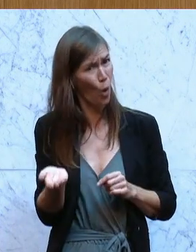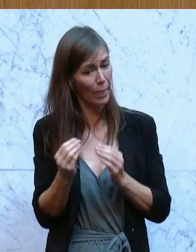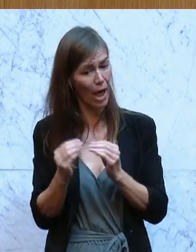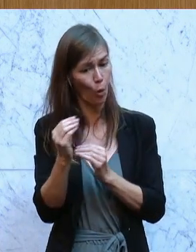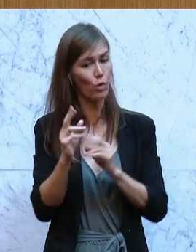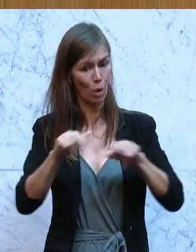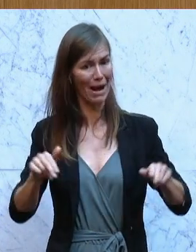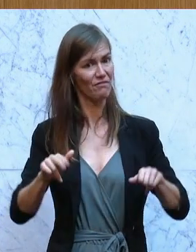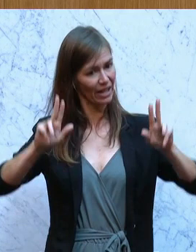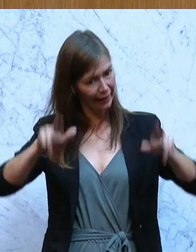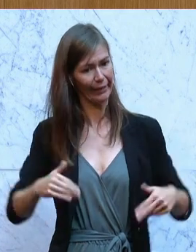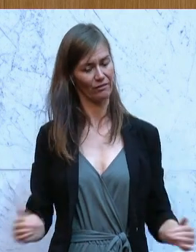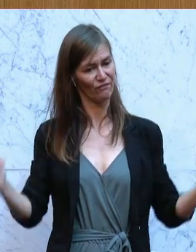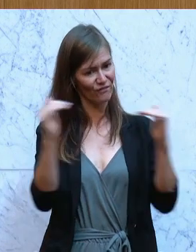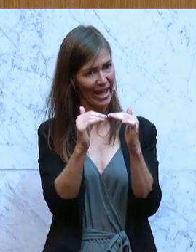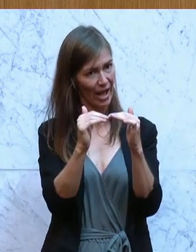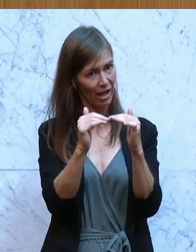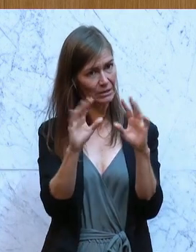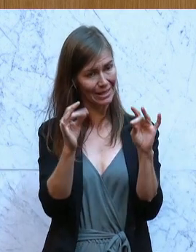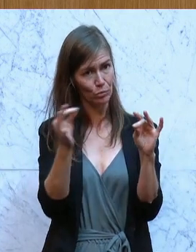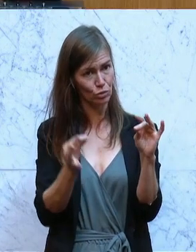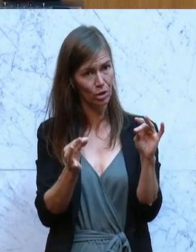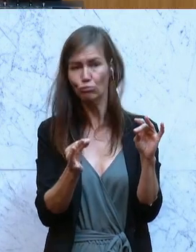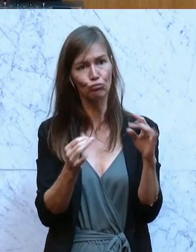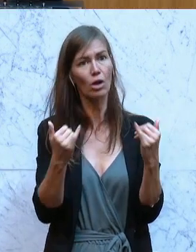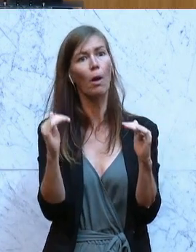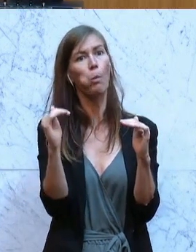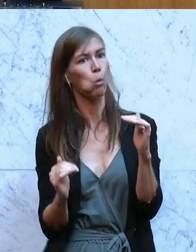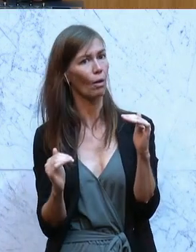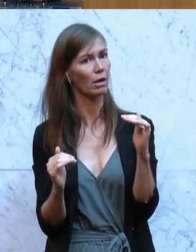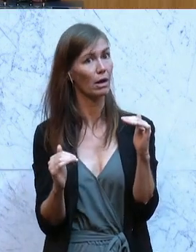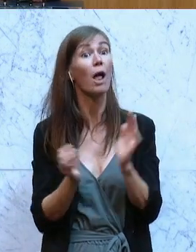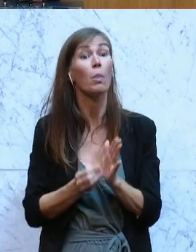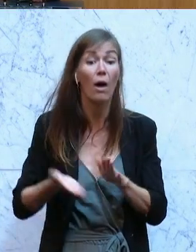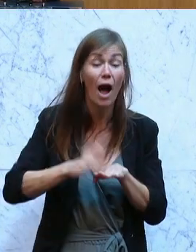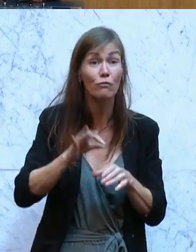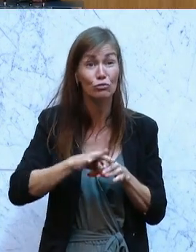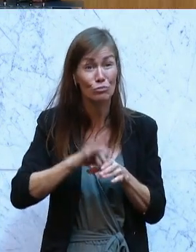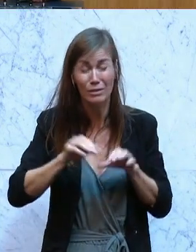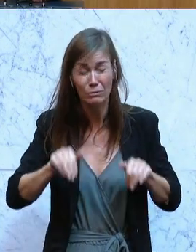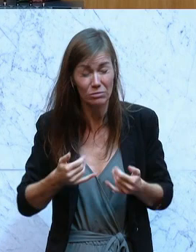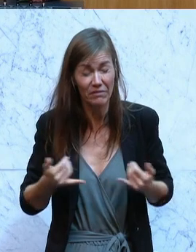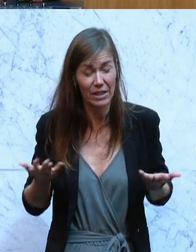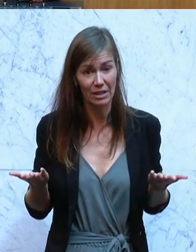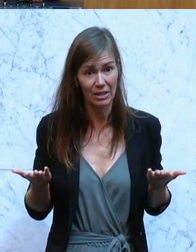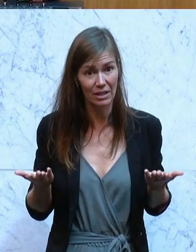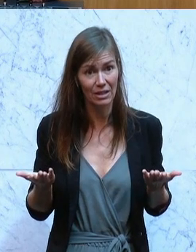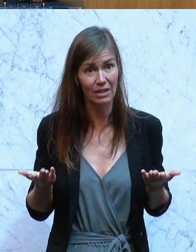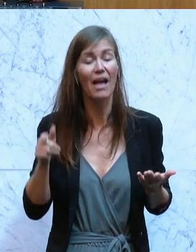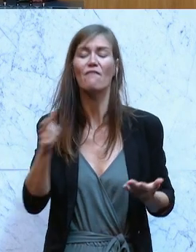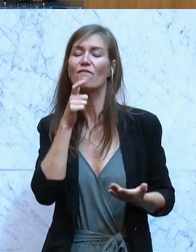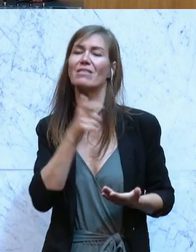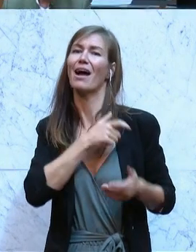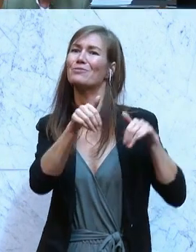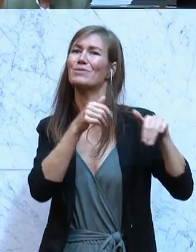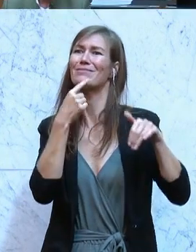weggenommen wird. Der Finanzminister spricht ja immer schon von Lohnzurückhaltung, was das auch immer heißen mag. Aber das ist das, was die ÖVP